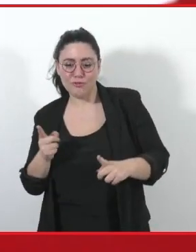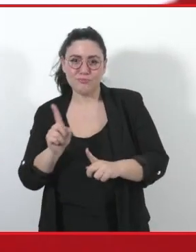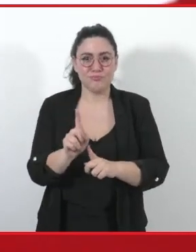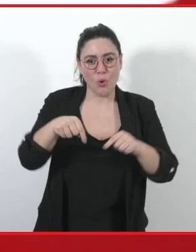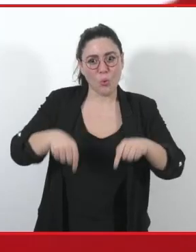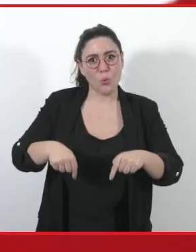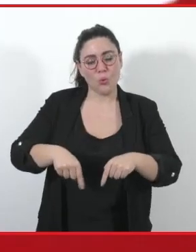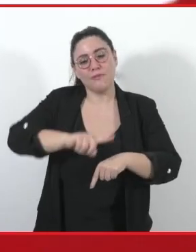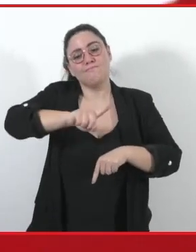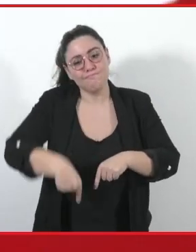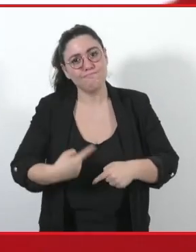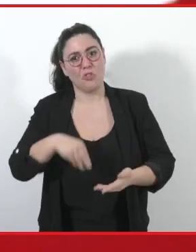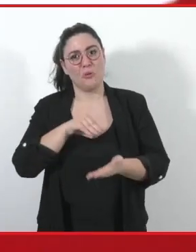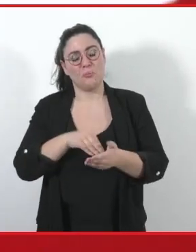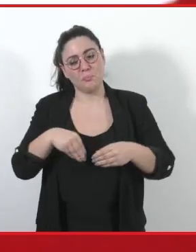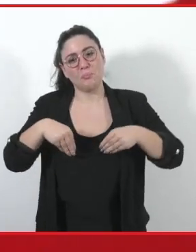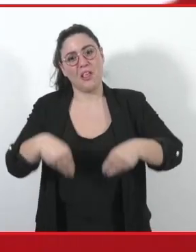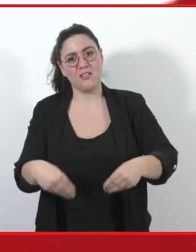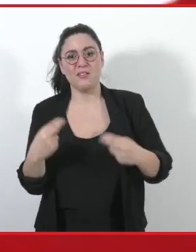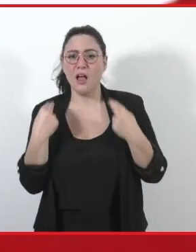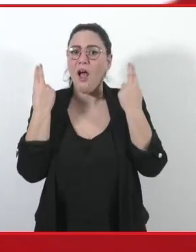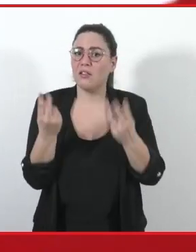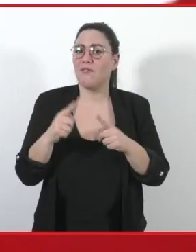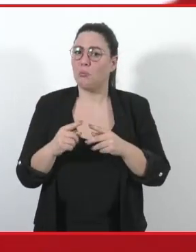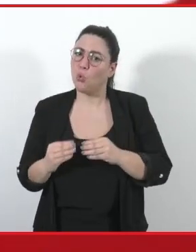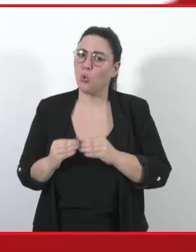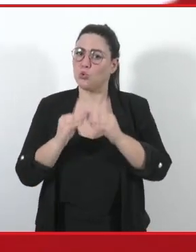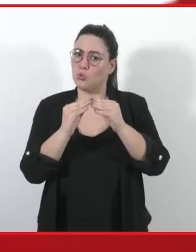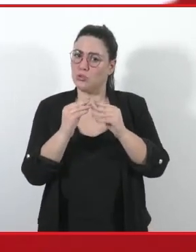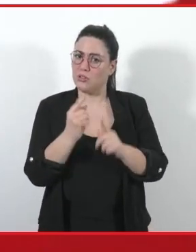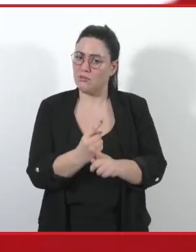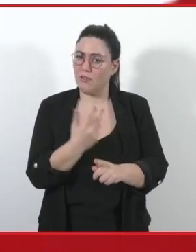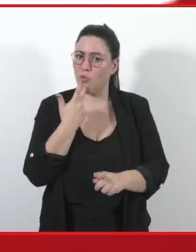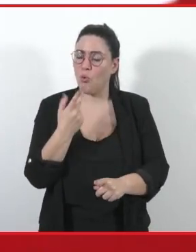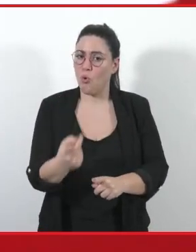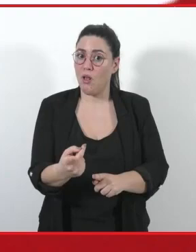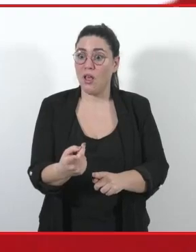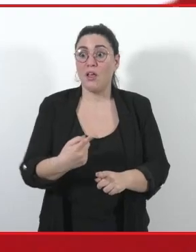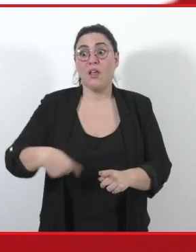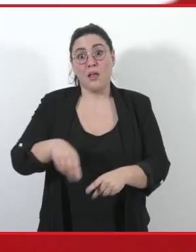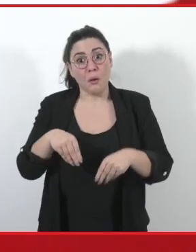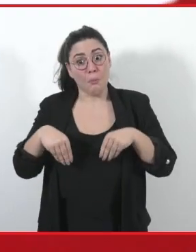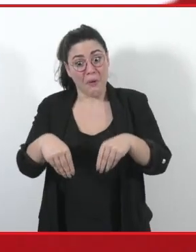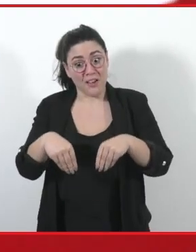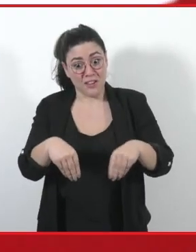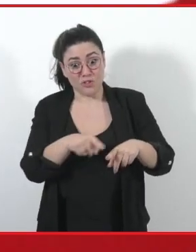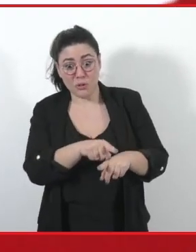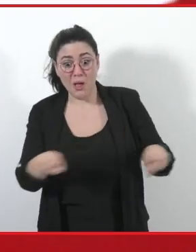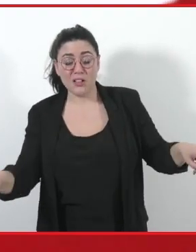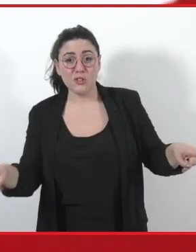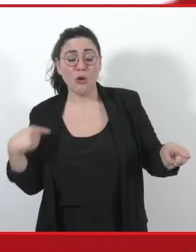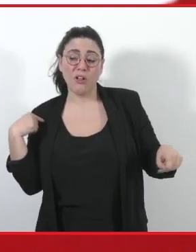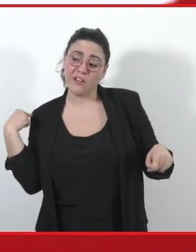presenza attiva e costruttiva. Un protagonismo è una partecipazione che si è affievolita